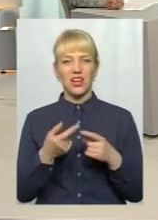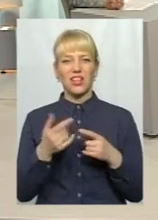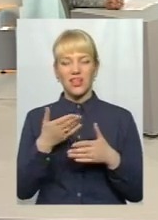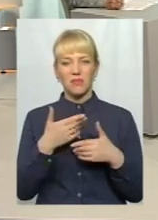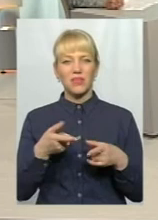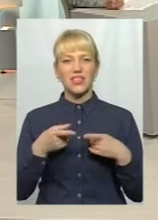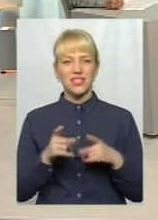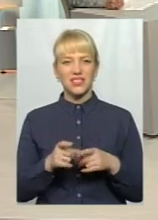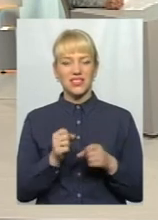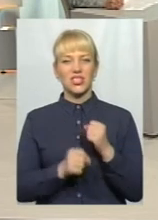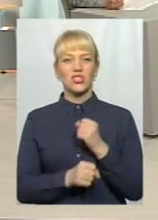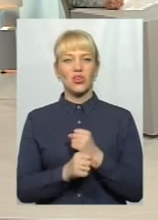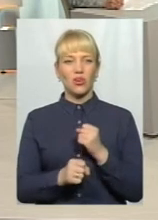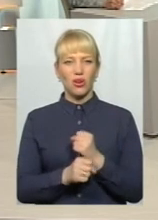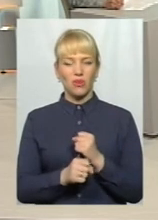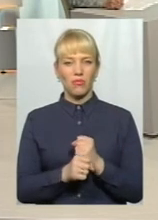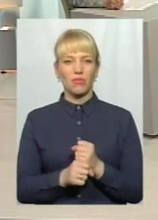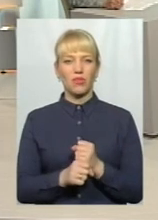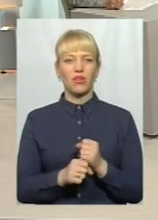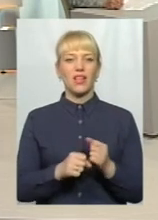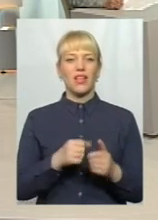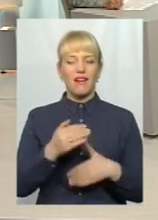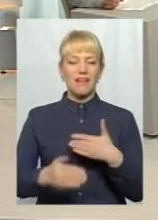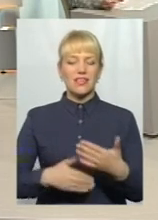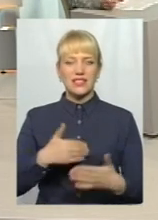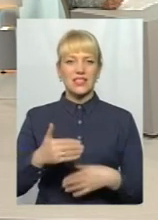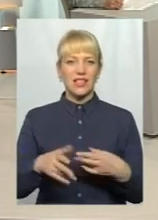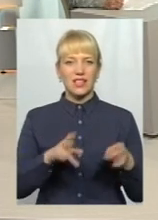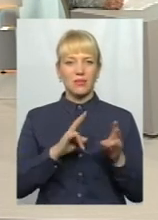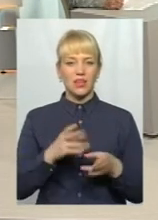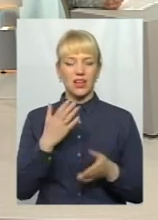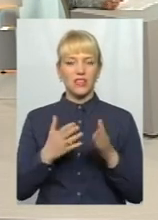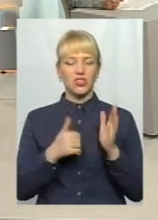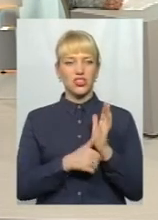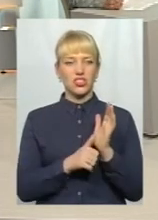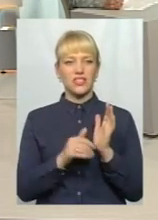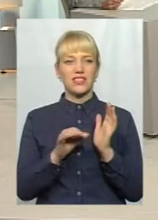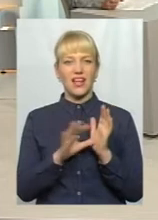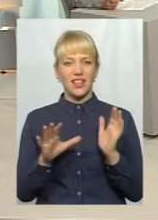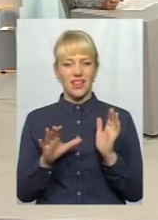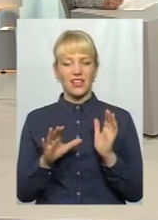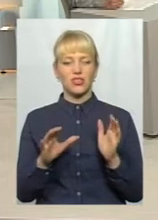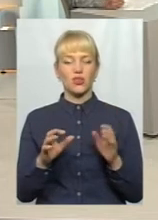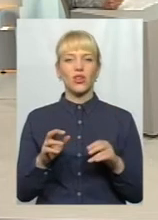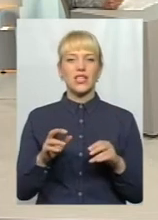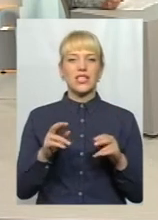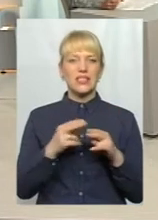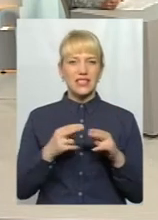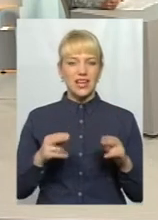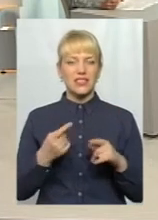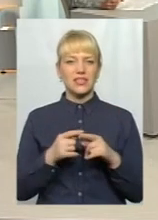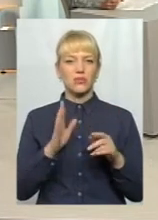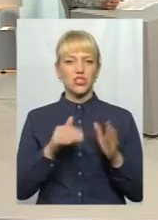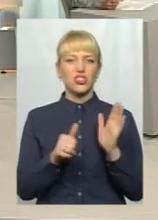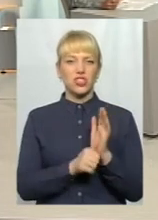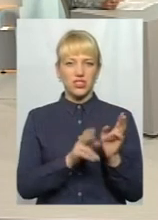ми дійсно зробимо каскад біди. Якщо всі ці електростанції, всі каскади біди, розумієте?